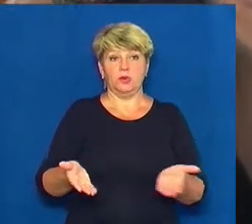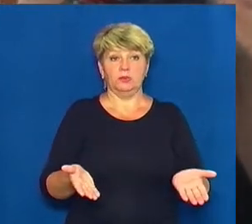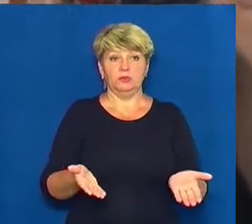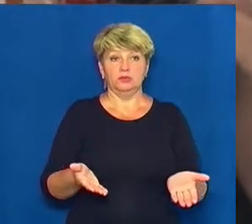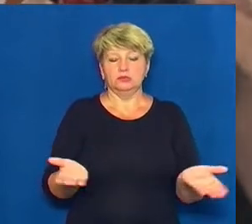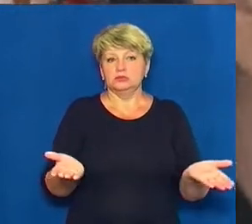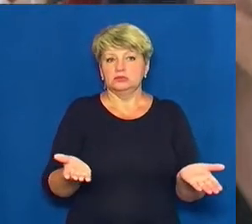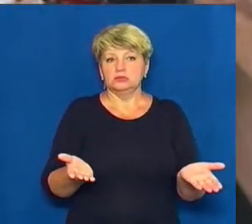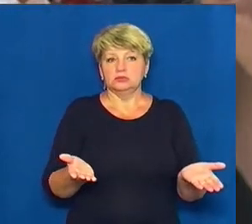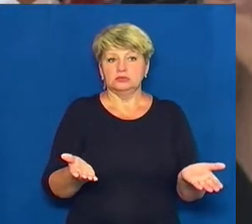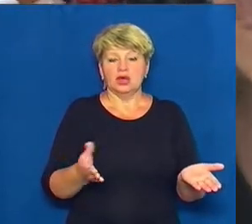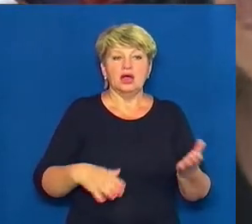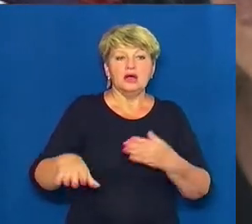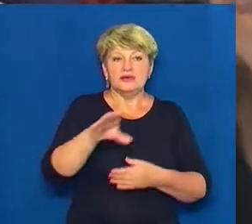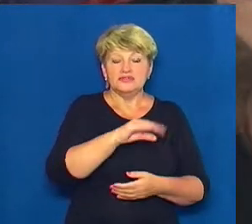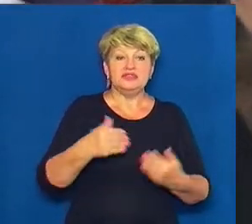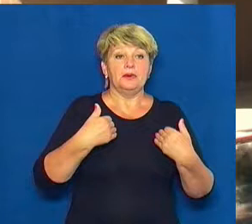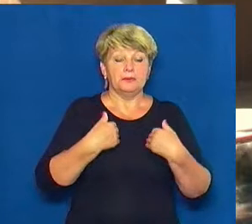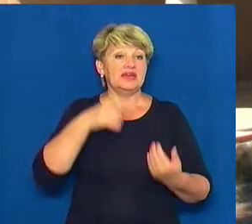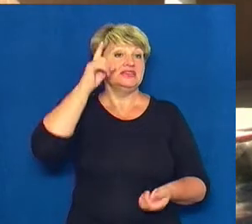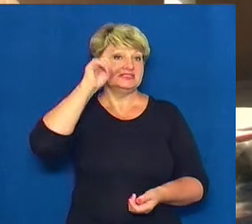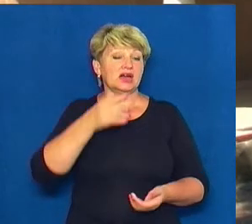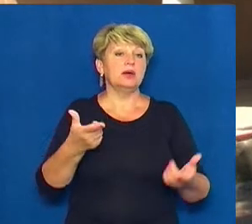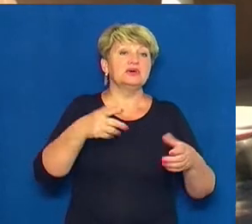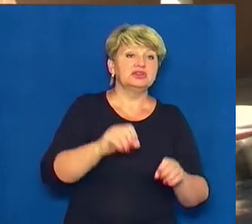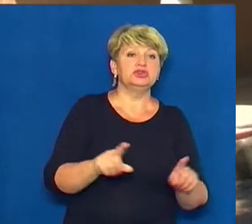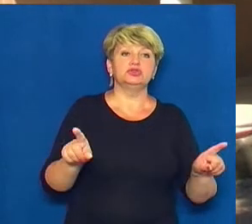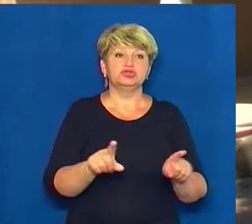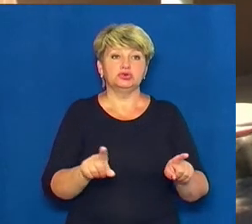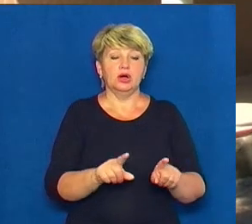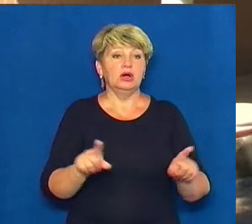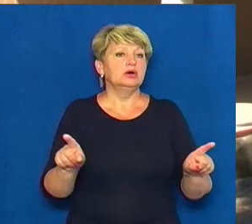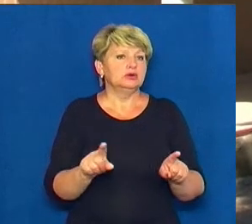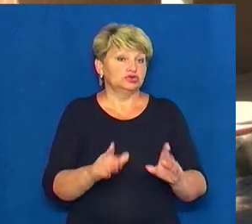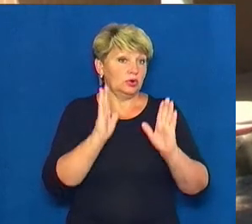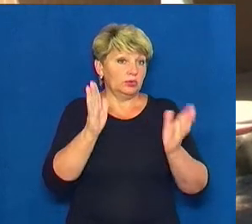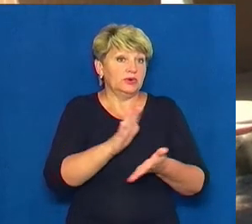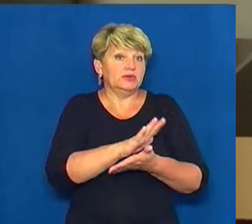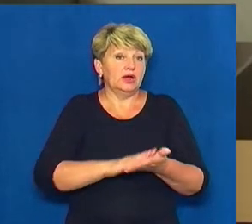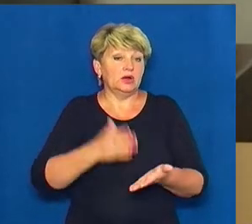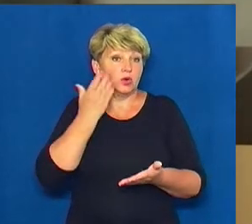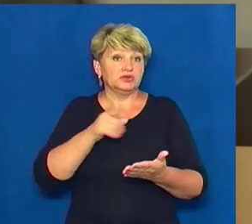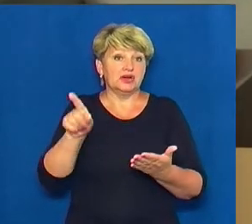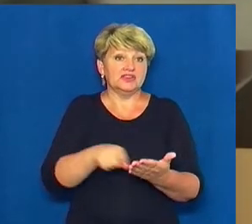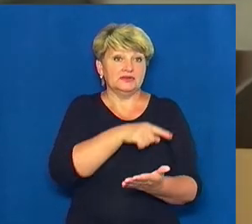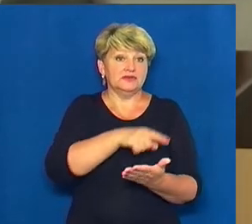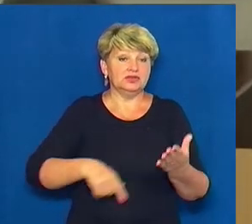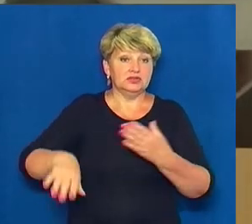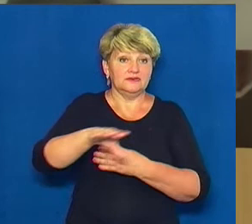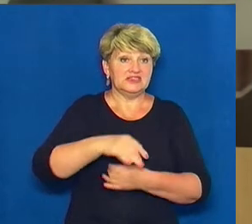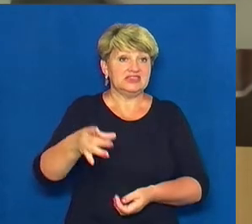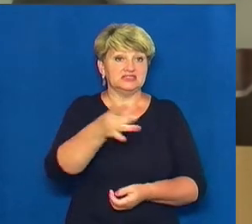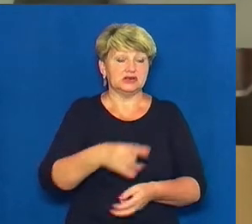структури, усі ми знаємо, де що. Що буде, коли ліквідують весь район, вони не розуміють, розповідає директорка